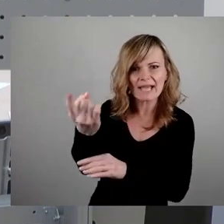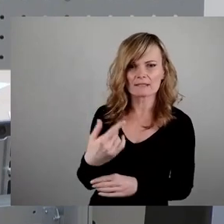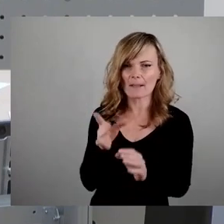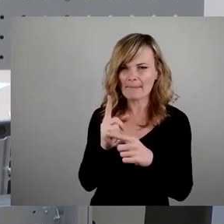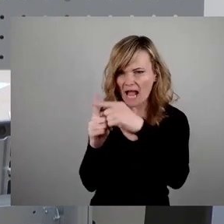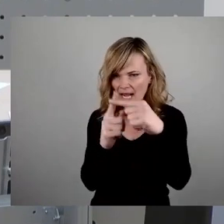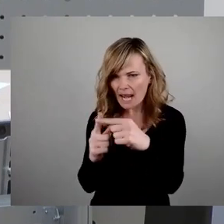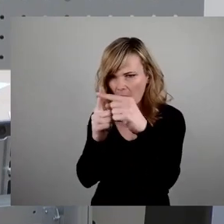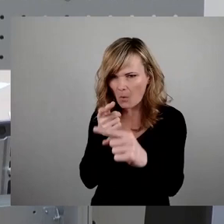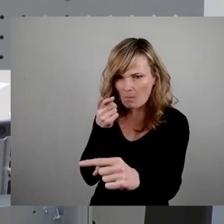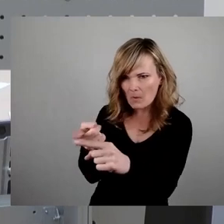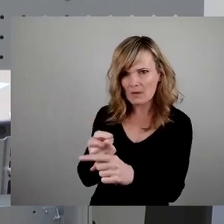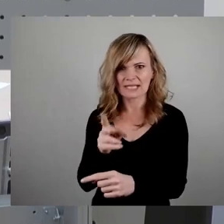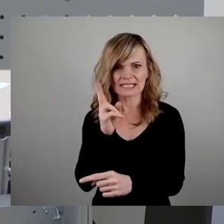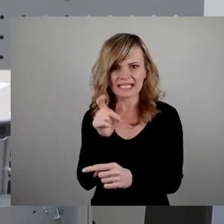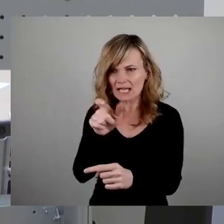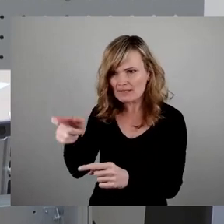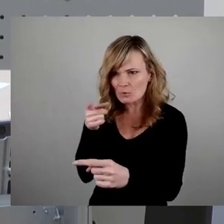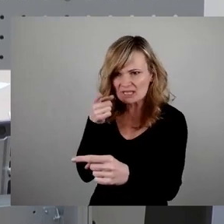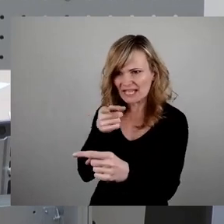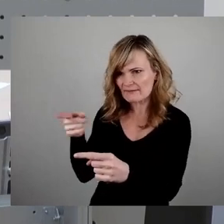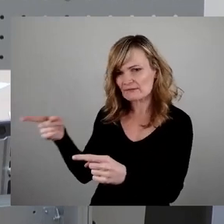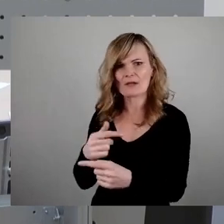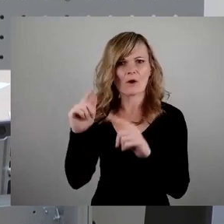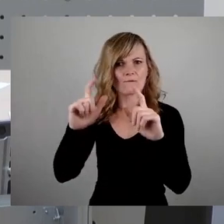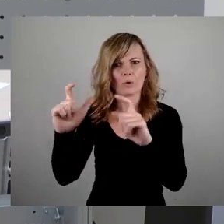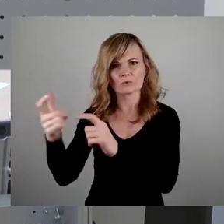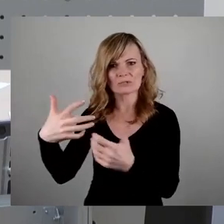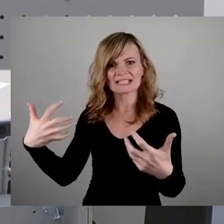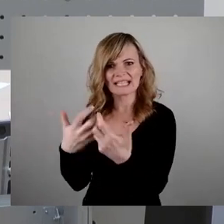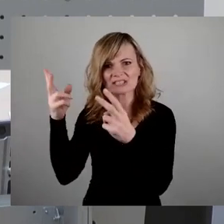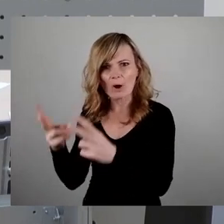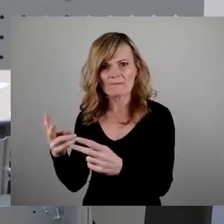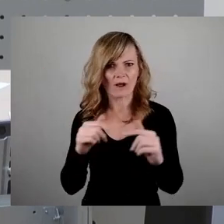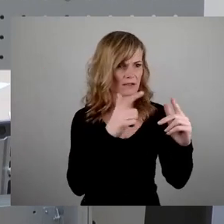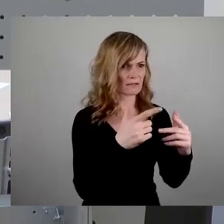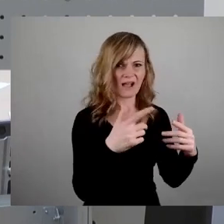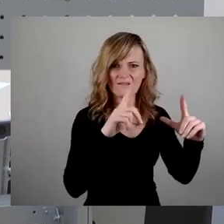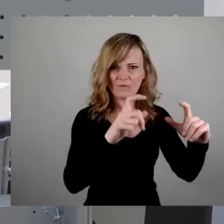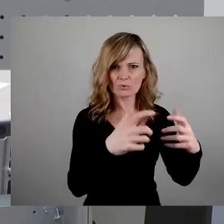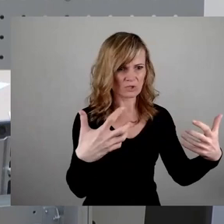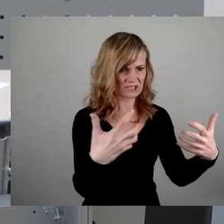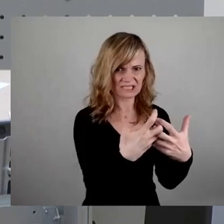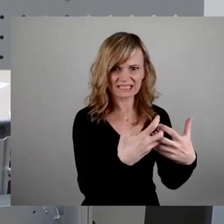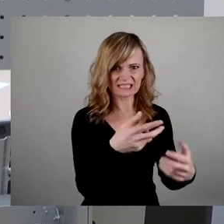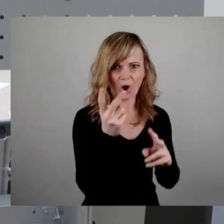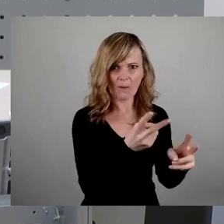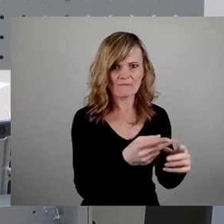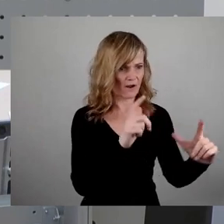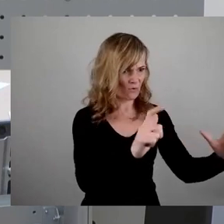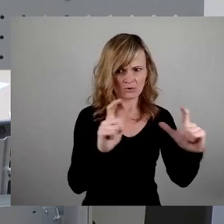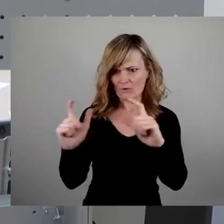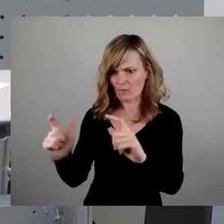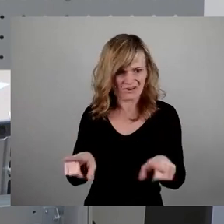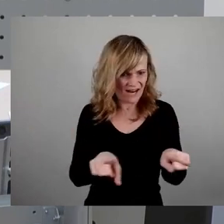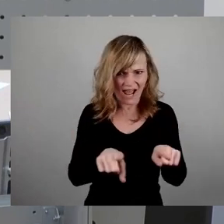Richtigen trifft? Die Fotos von Kriegsopfern heute und damals sehen erschreckend gleich aus. Die